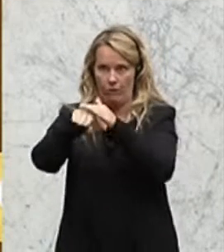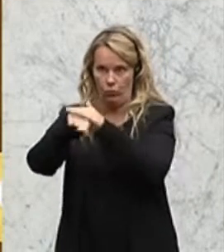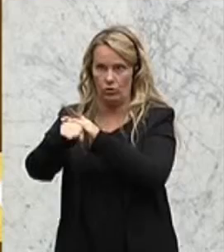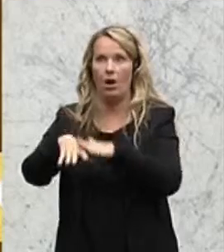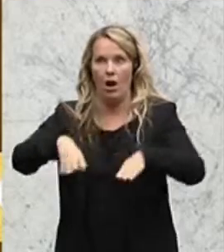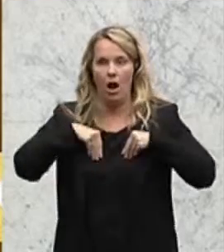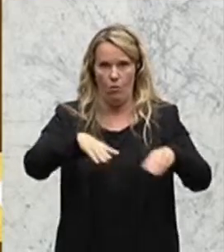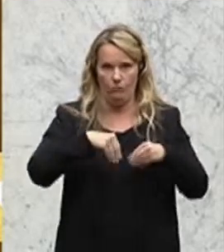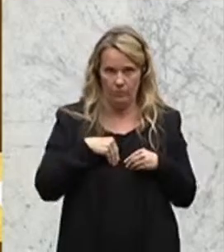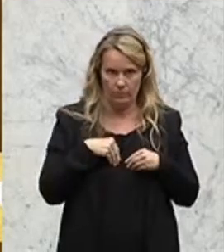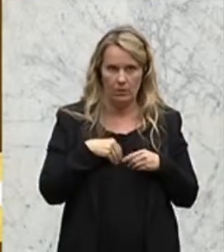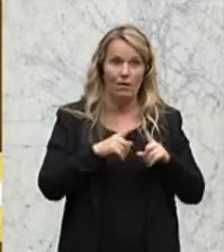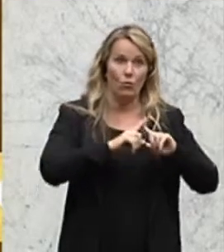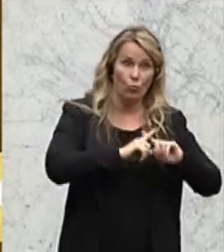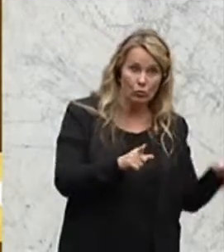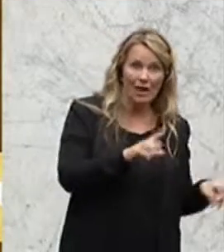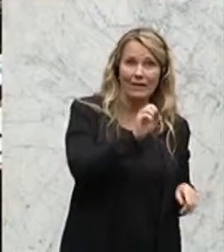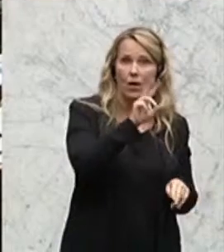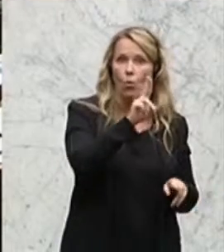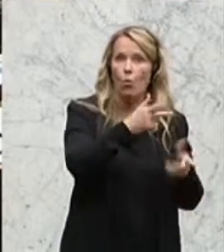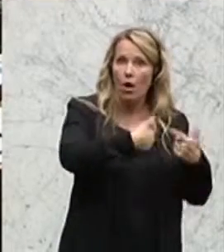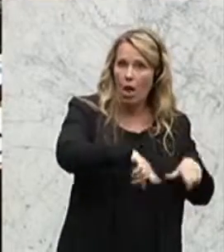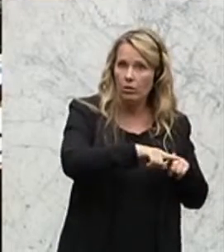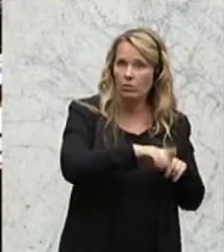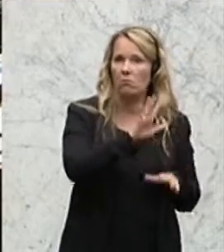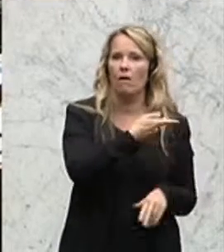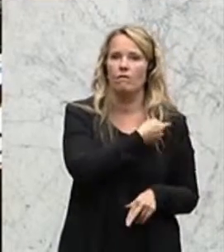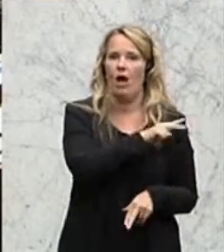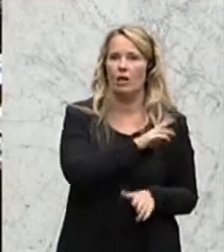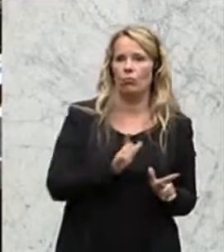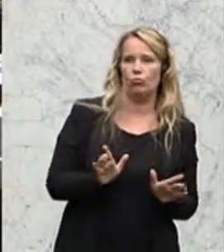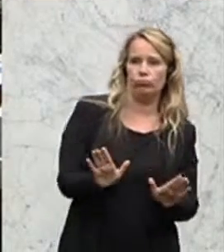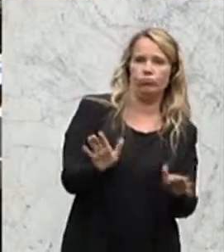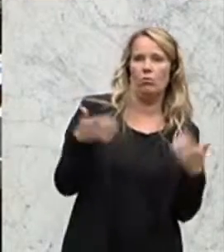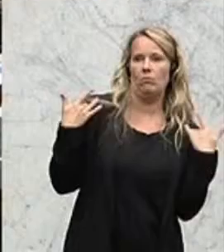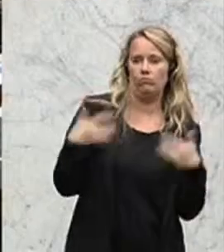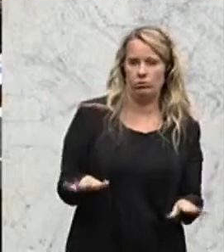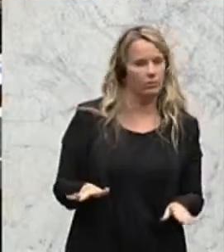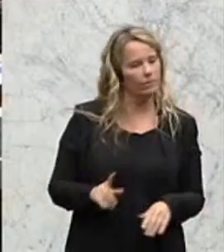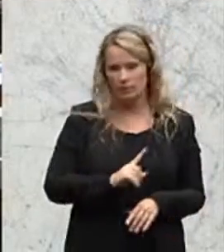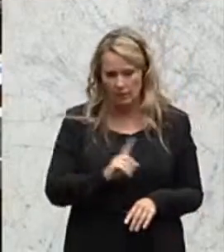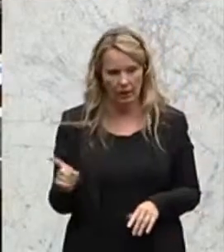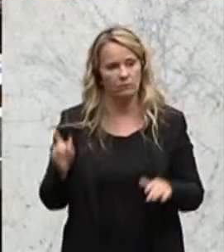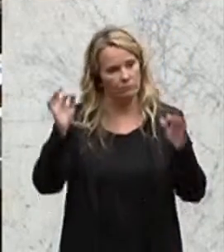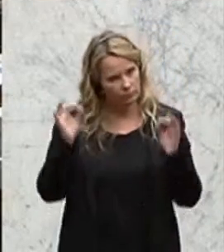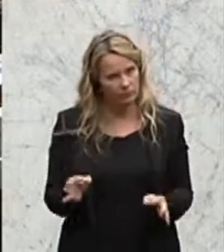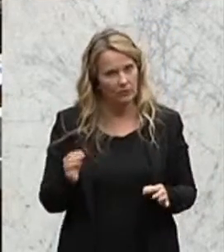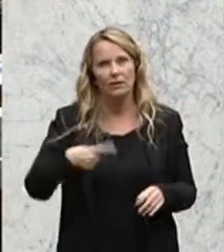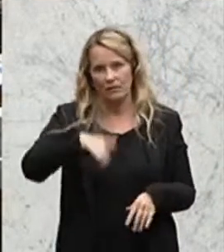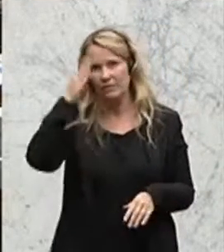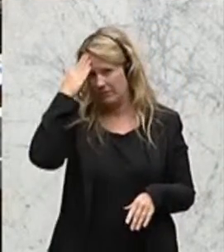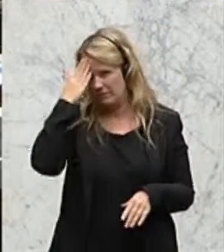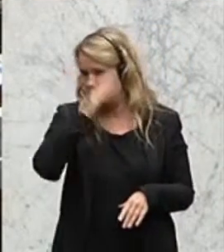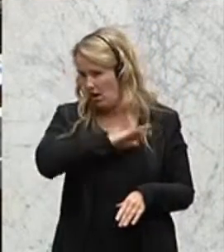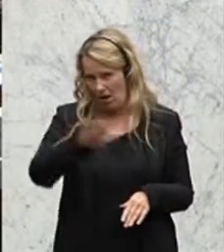aufnimmt, während sich andere EU-Länder ihrer Verantwortung entziehen. Fakt ist, und das wissen